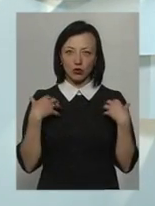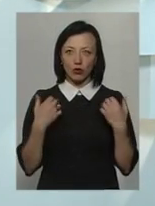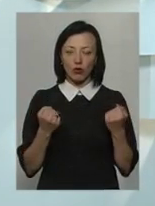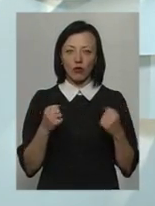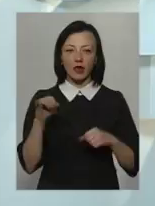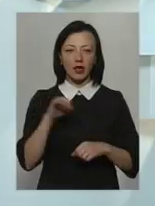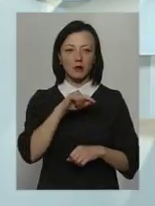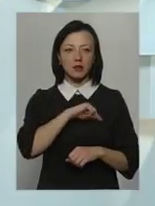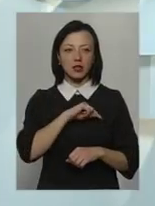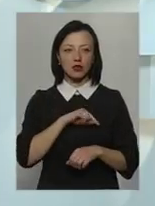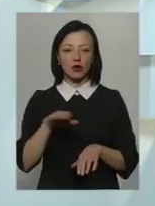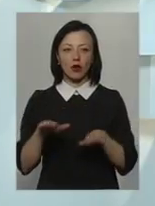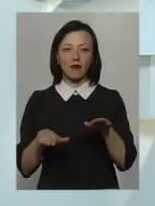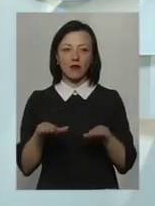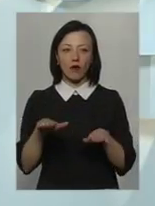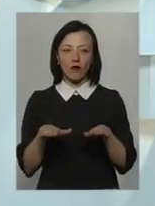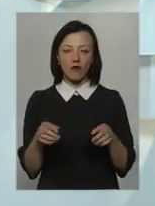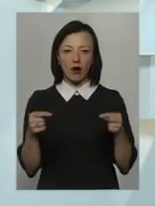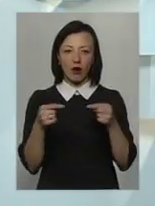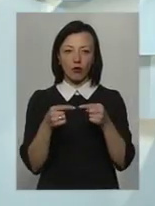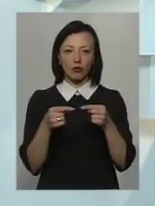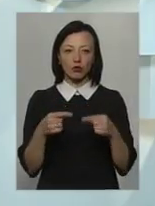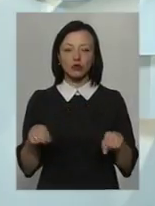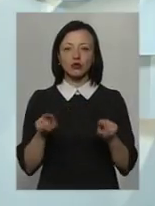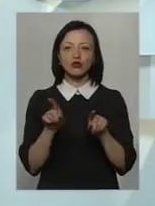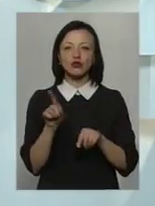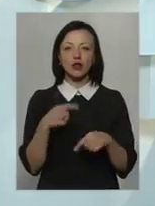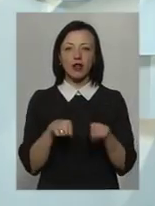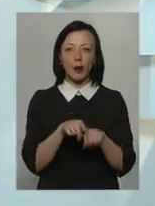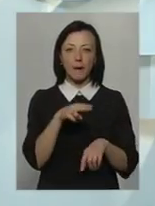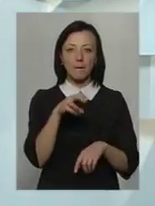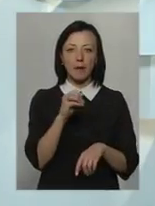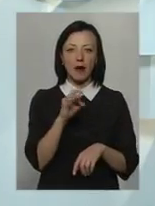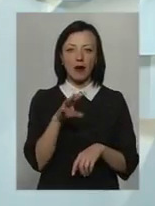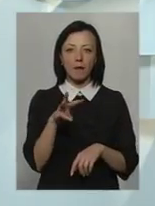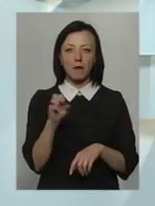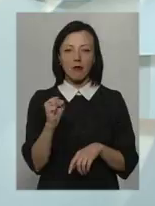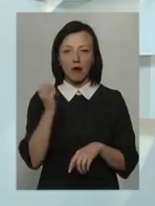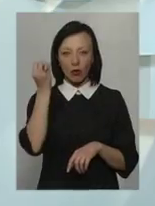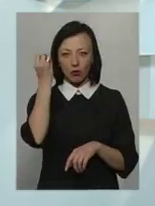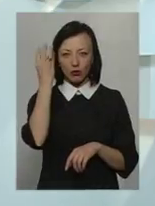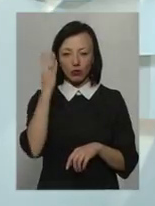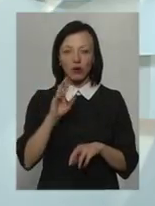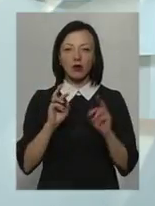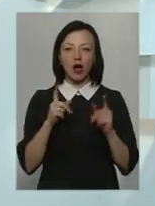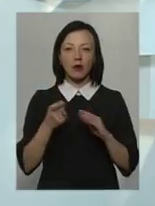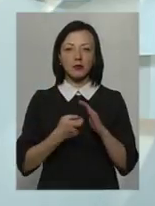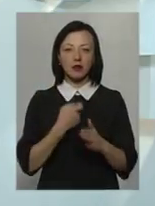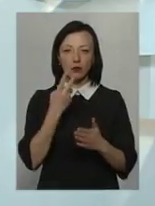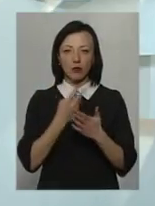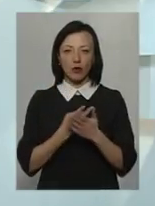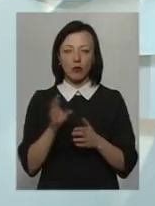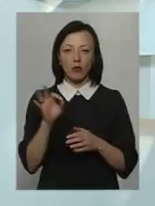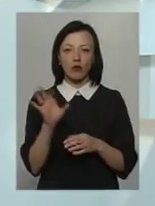психічну рівновагу? Що таке пермакультура і як розпізнати її прояви? Про це